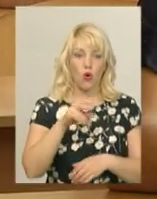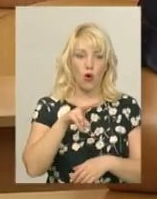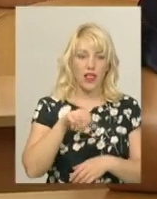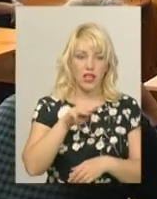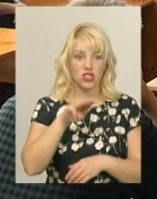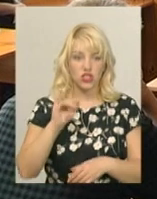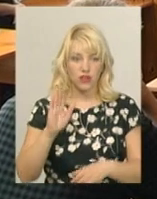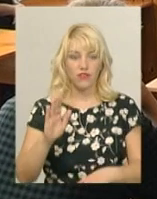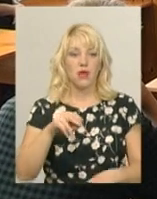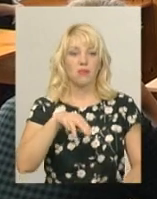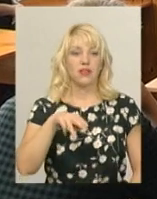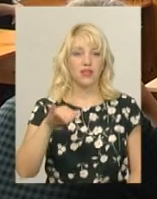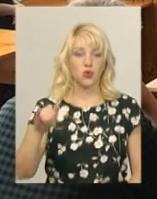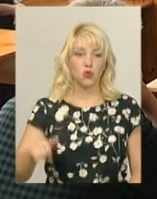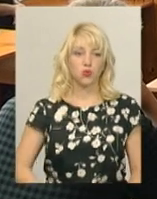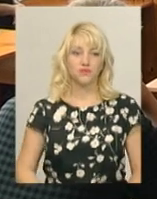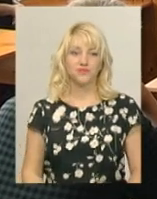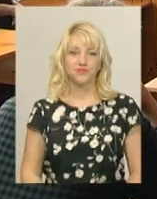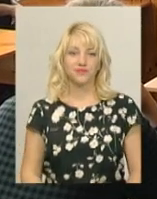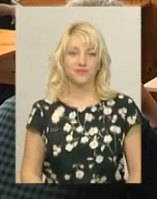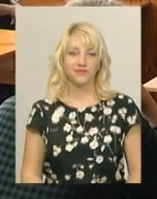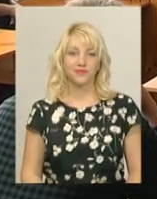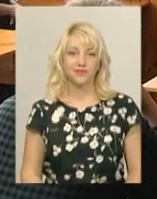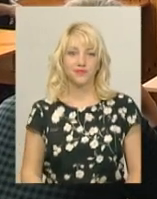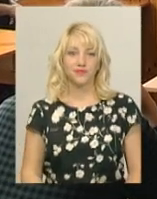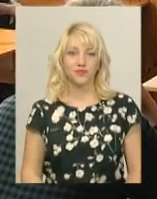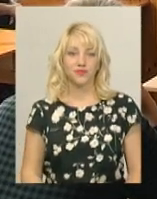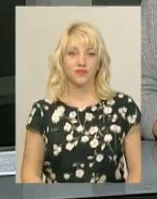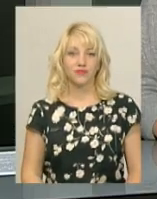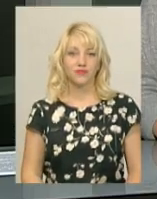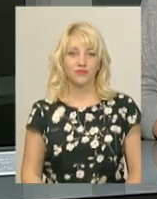профтехосвіти. Ірина Аріон, Олександр Горішевський, новини Поділя Центр.